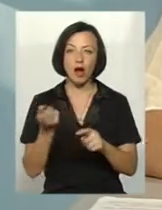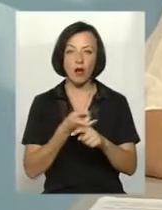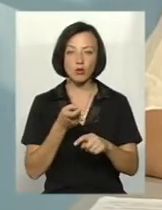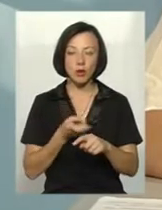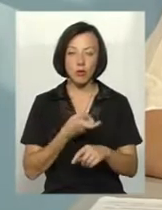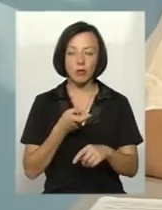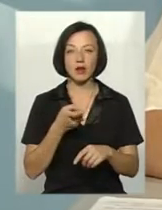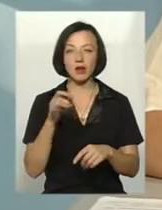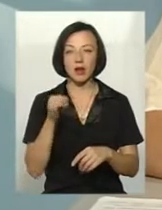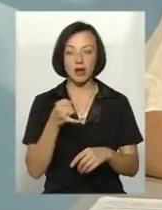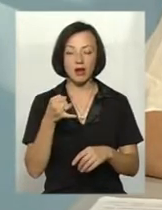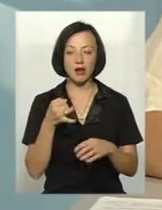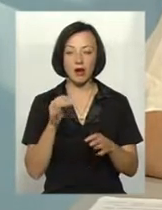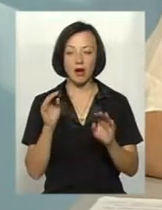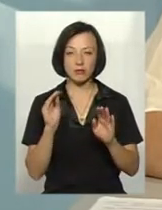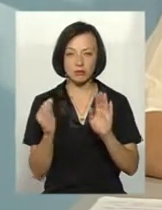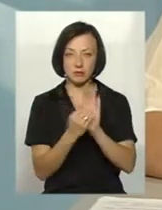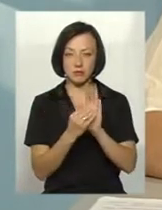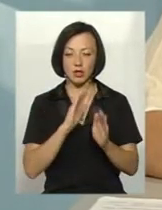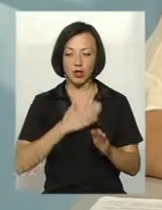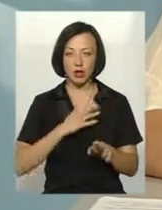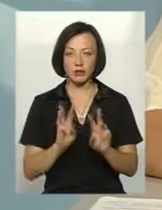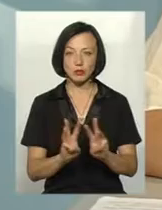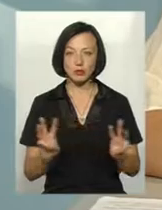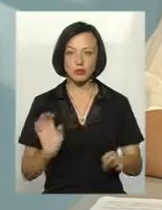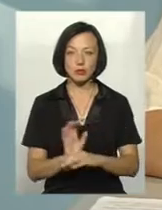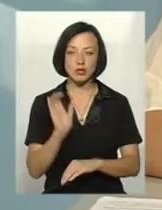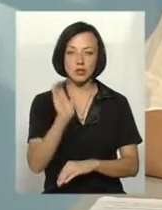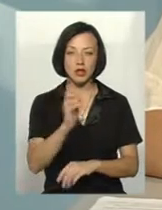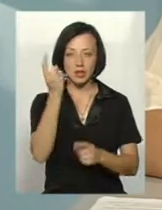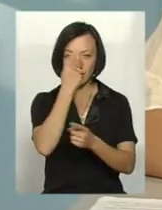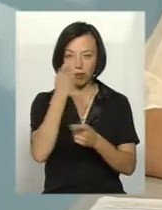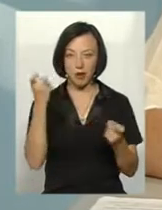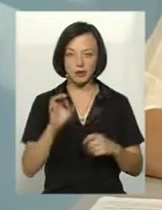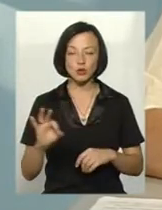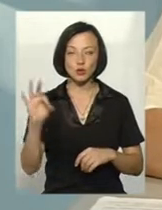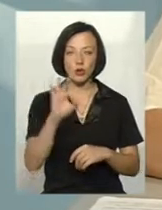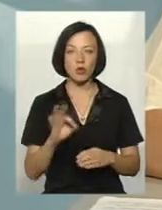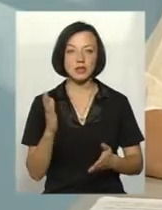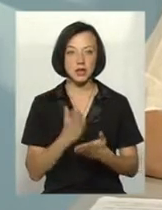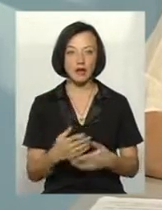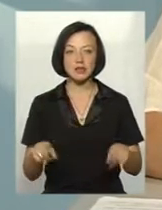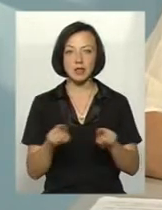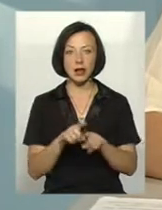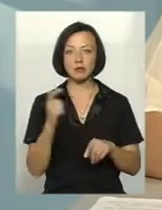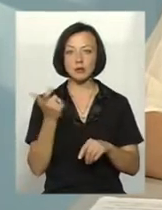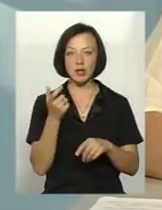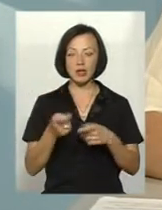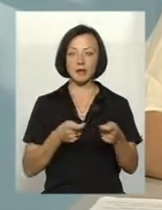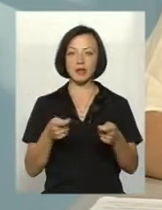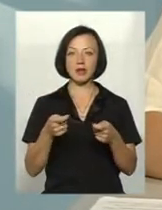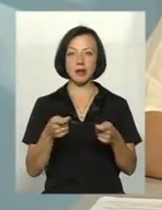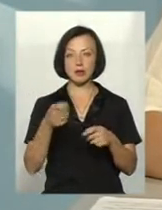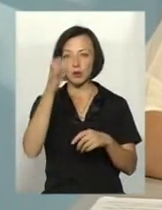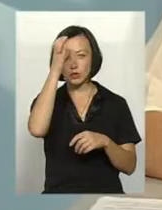розмістили її на нашому сайті послали інформацію про наявність таких господарств в департамент